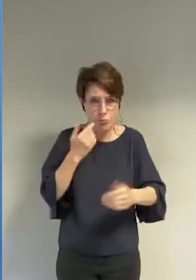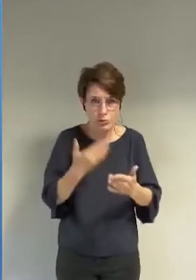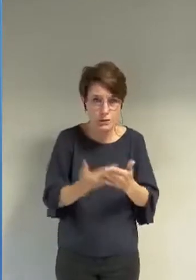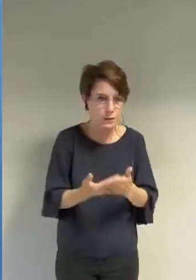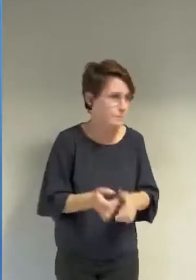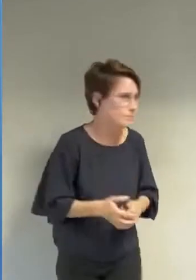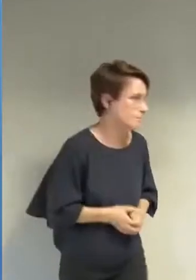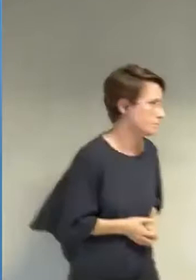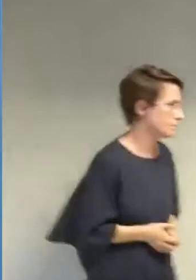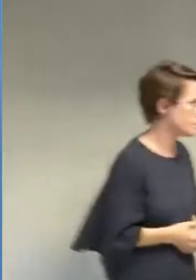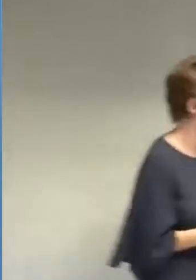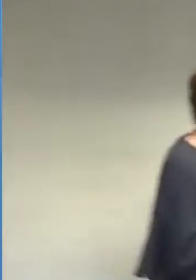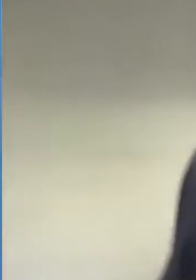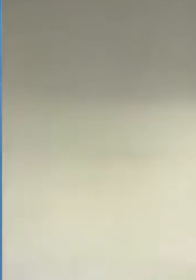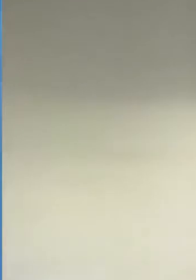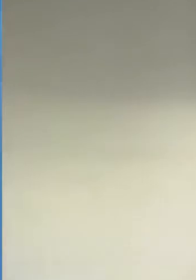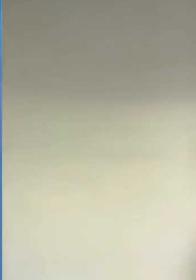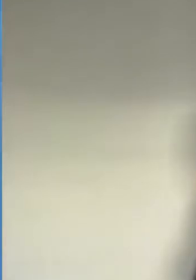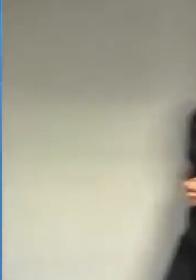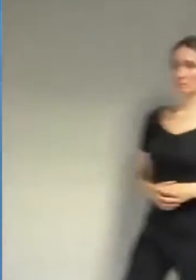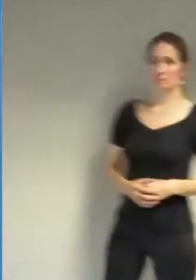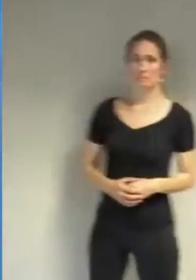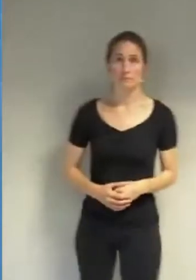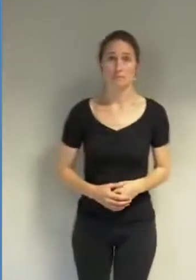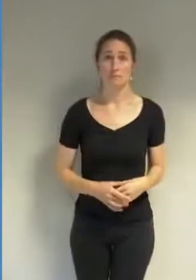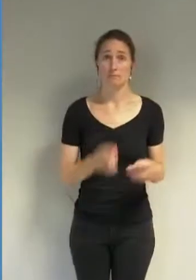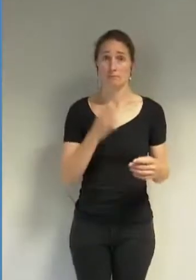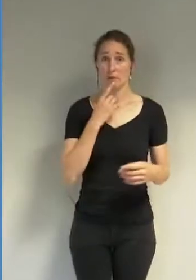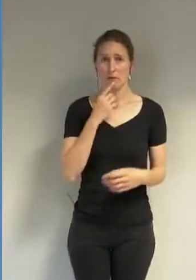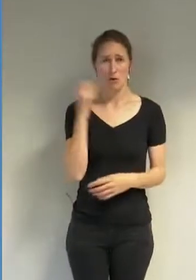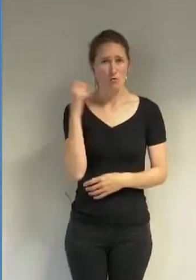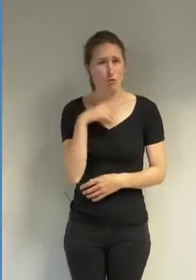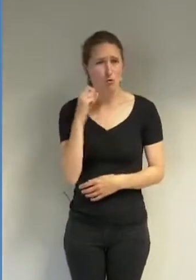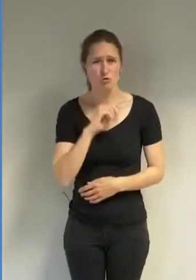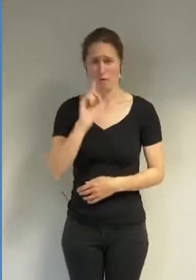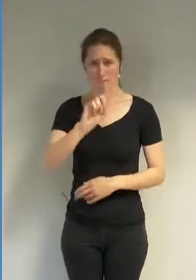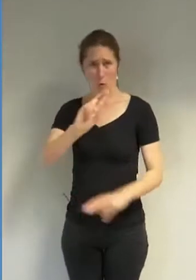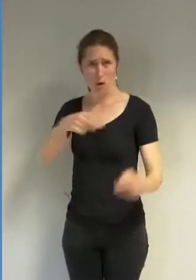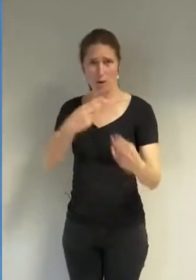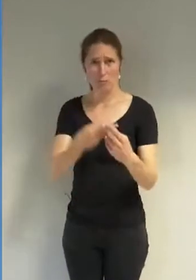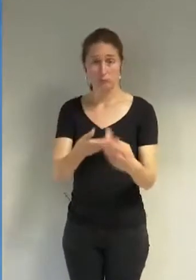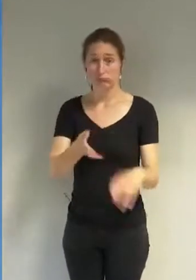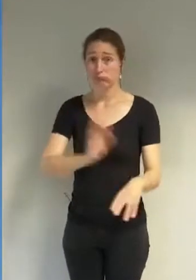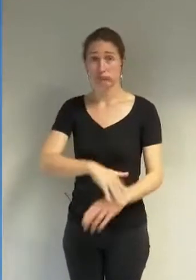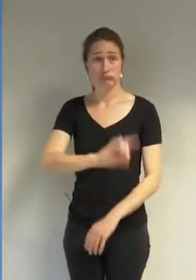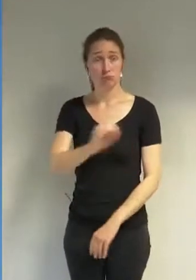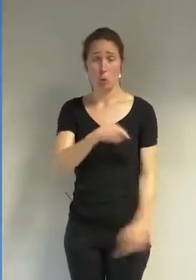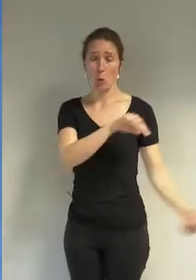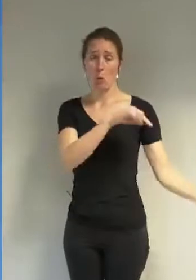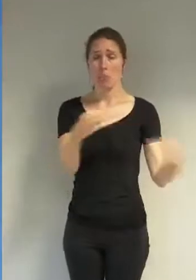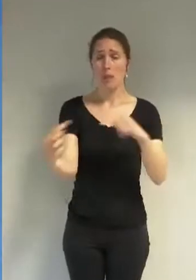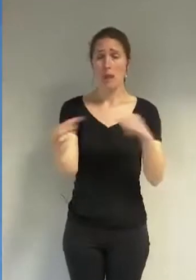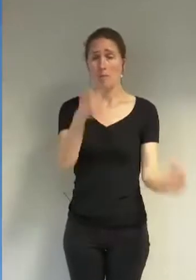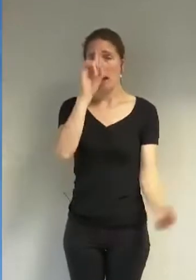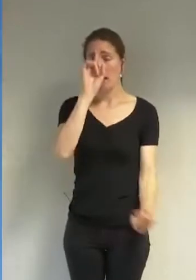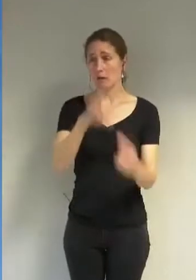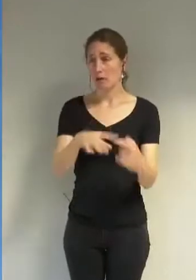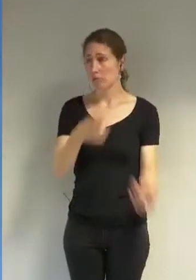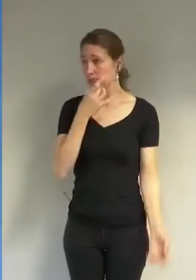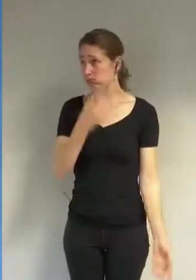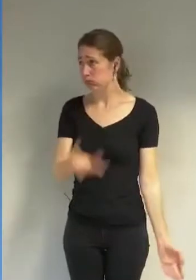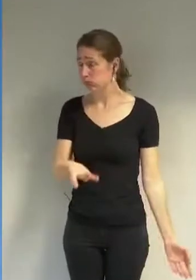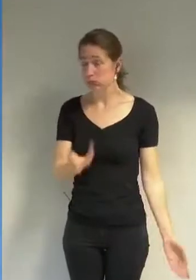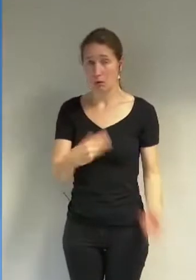répondre aux urgences. Mais non, nous débattons d'un sujet sans intérêt, aussi démagogique que dangereux, votre burkini.